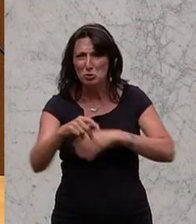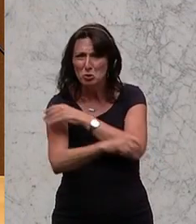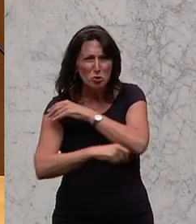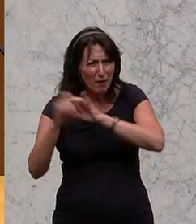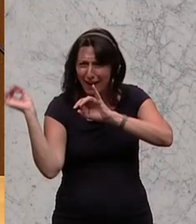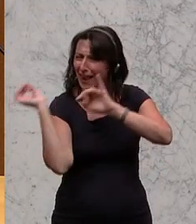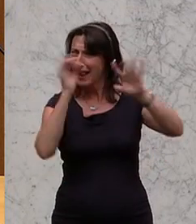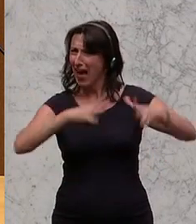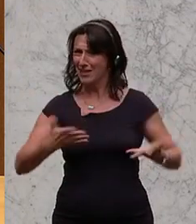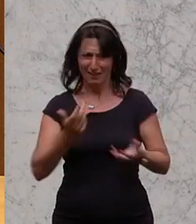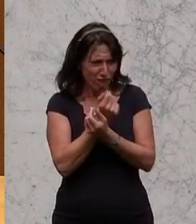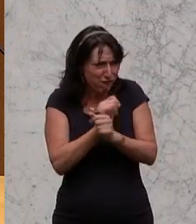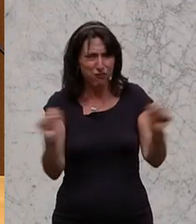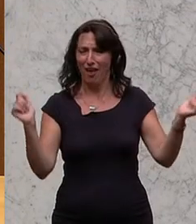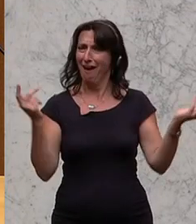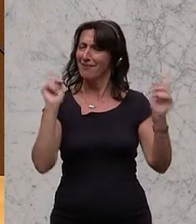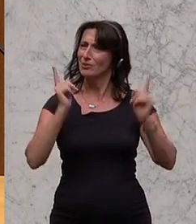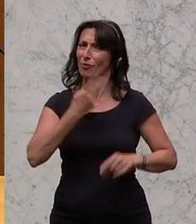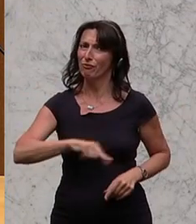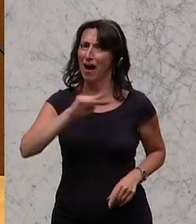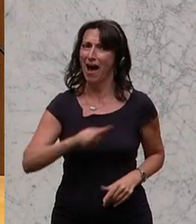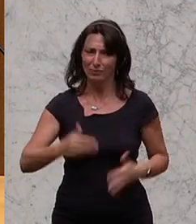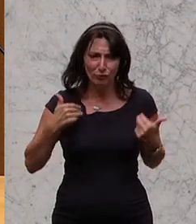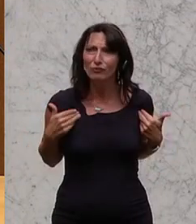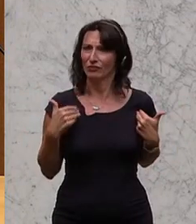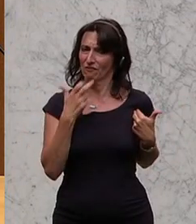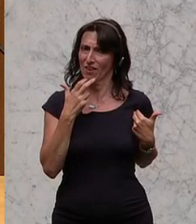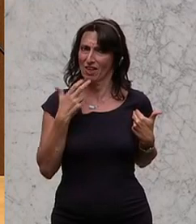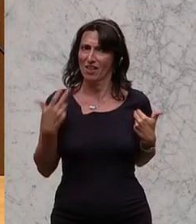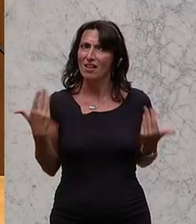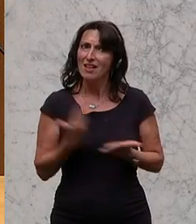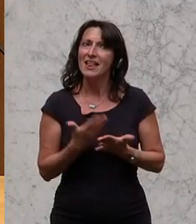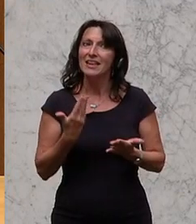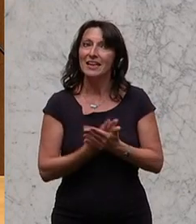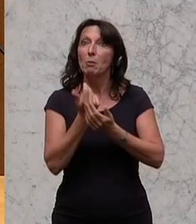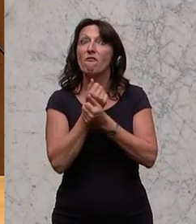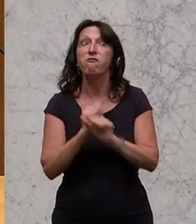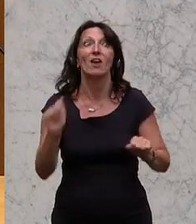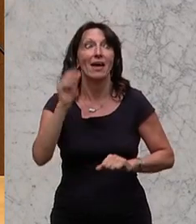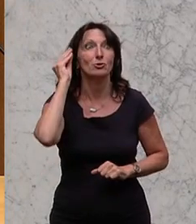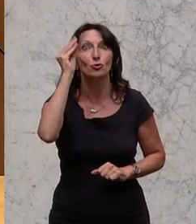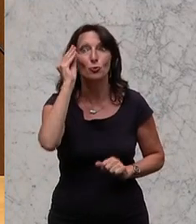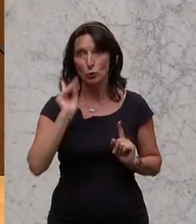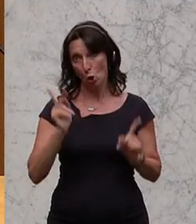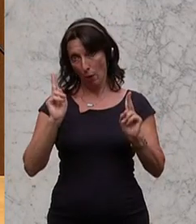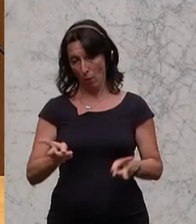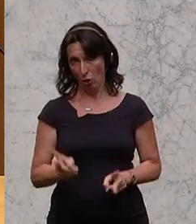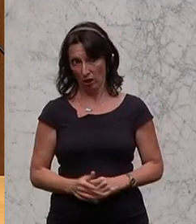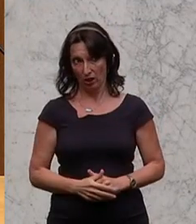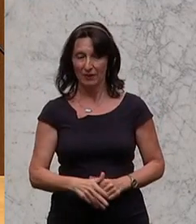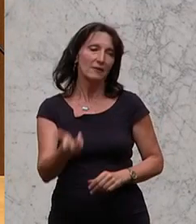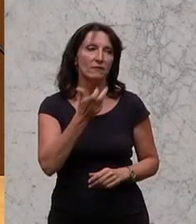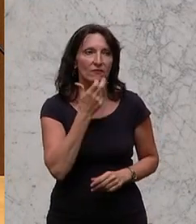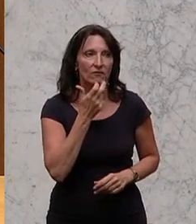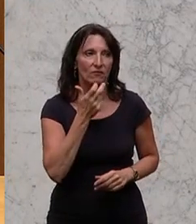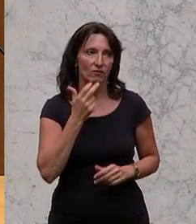die endlich tun. Freiheit und Verantwortung, das ist unser Credo. Deswegen wollen wir die freien Schulen auch ermöglichen. Deswegen wollen wir auch, und wir